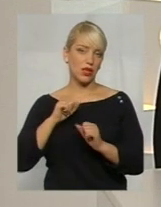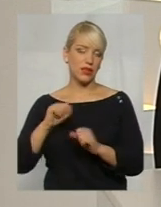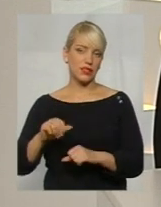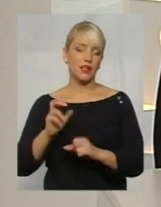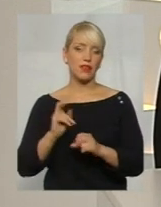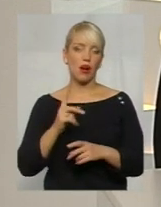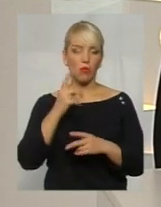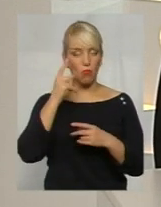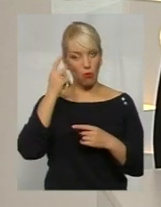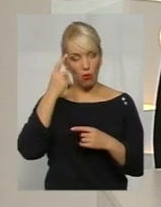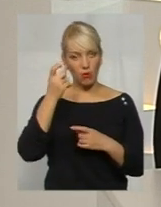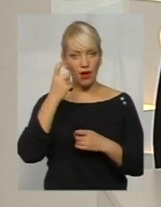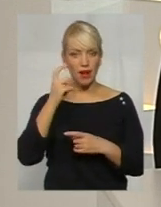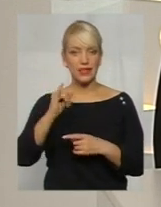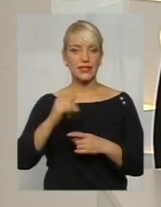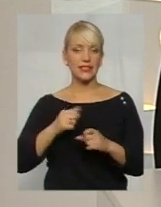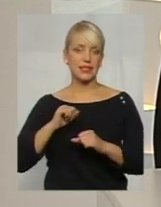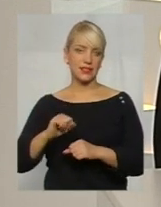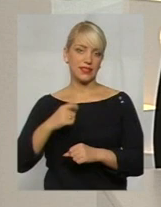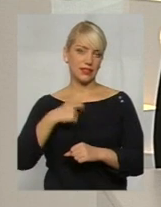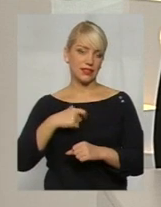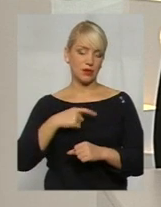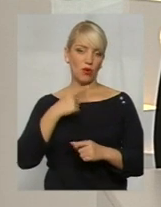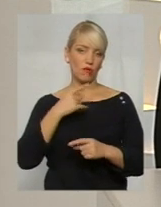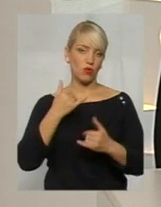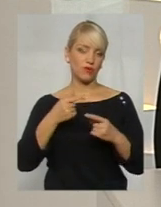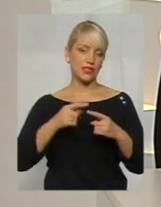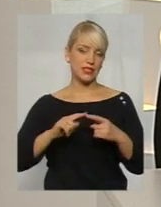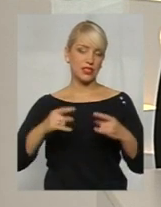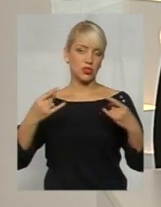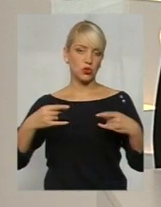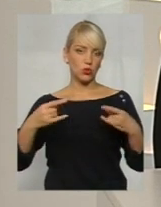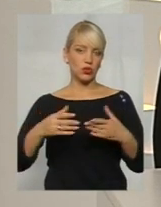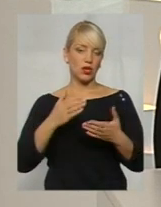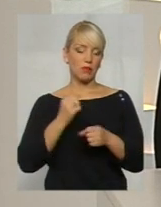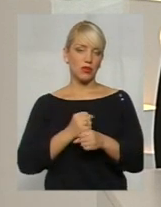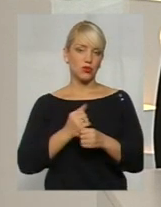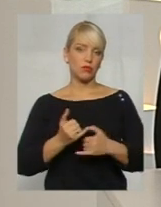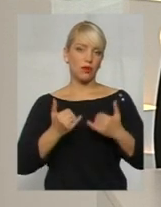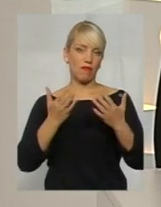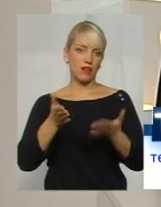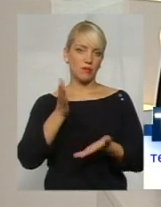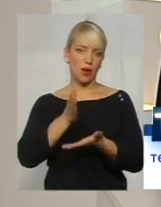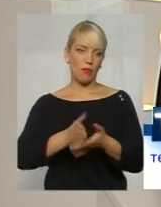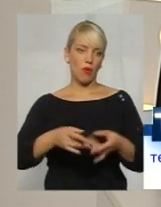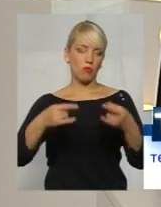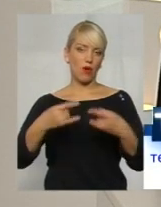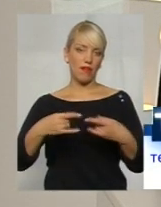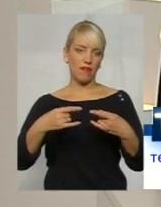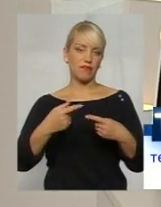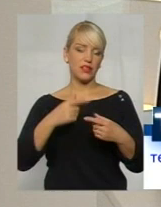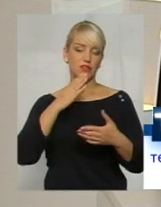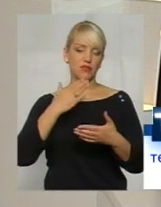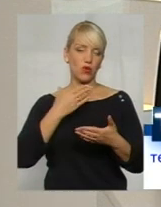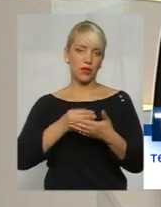і захистити себе, говоримо сьогодні у цій студії. Працюємо для вас у прямому ефірі, тому свої запитання можете адресовувати до